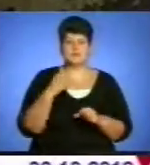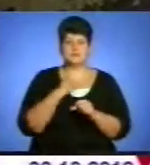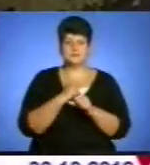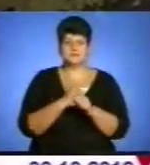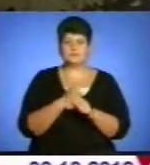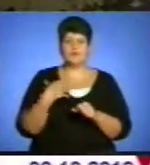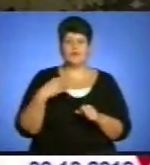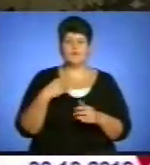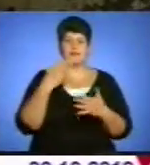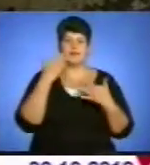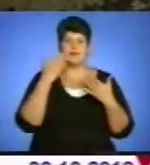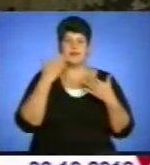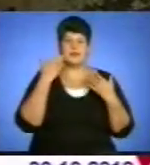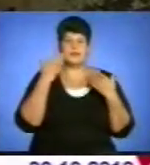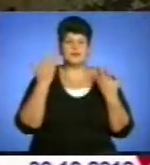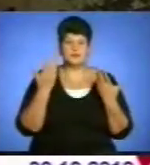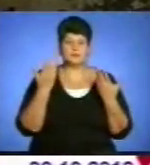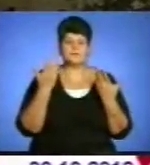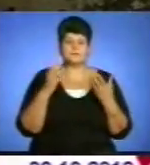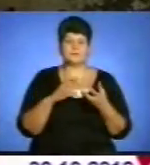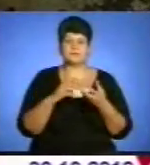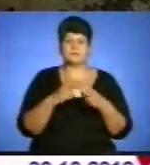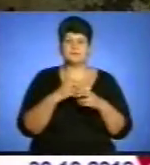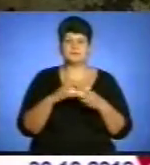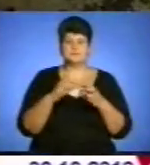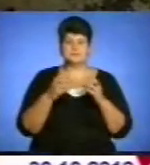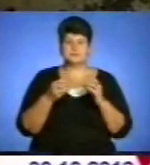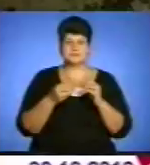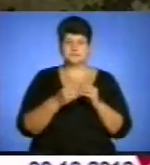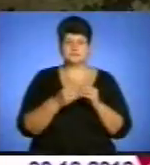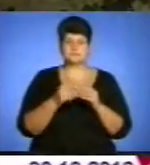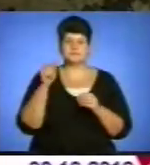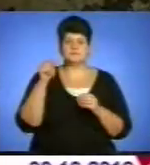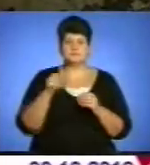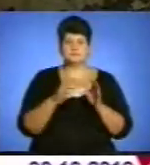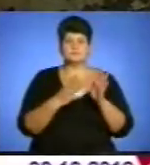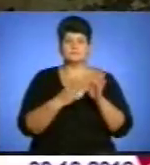легкості і з подачі десь такого великого чоловіка, як з 1989